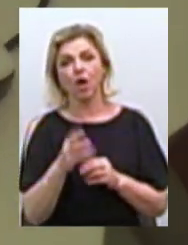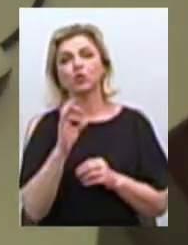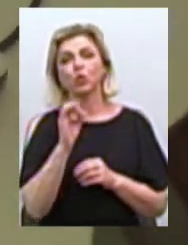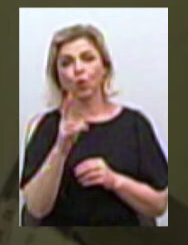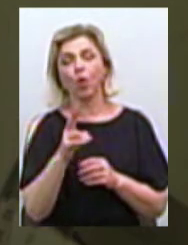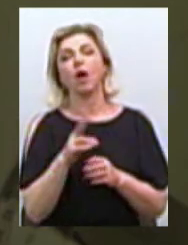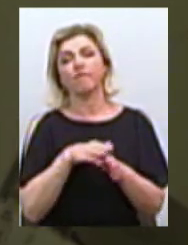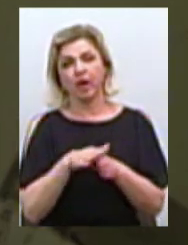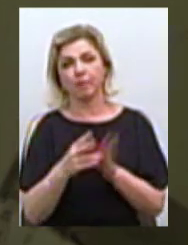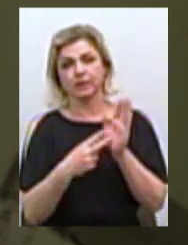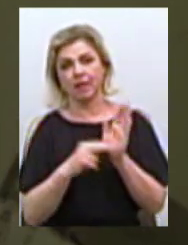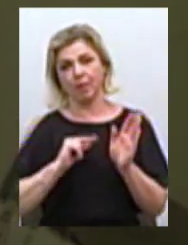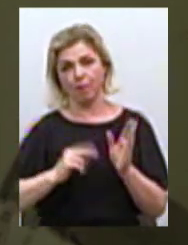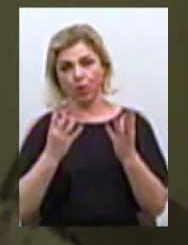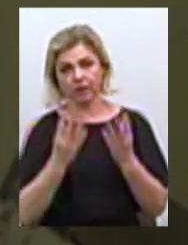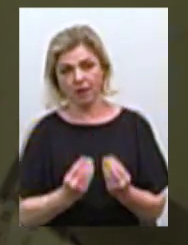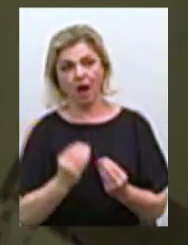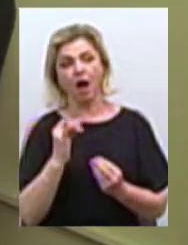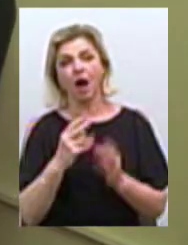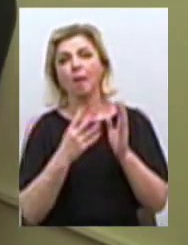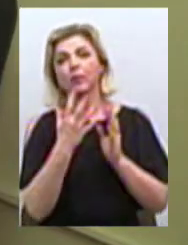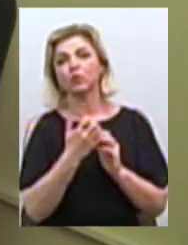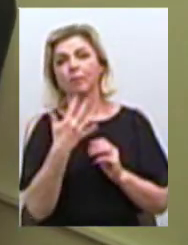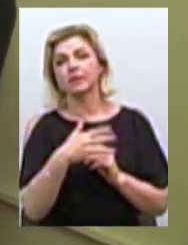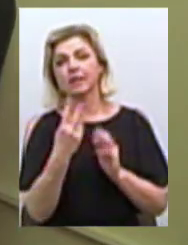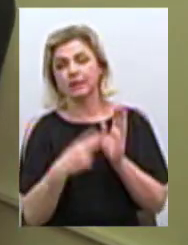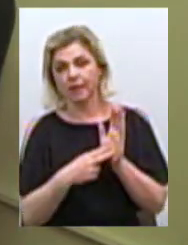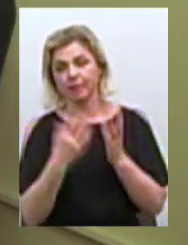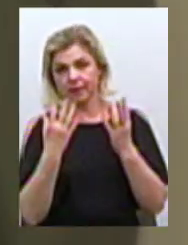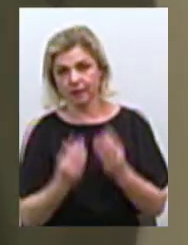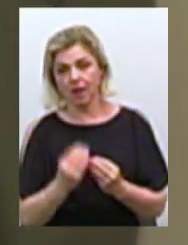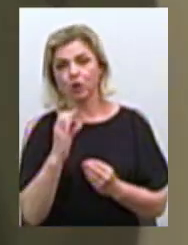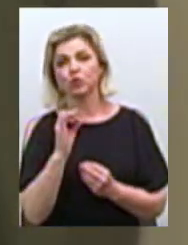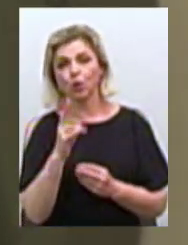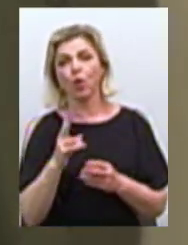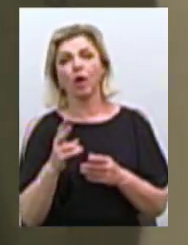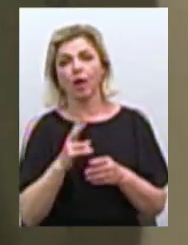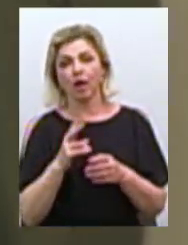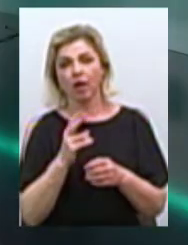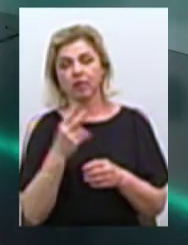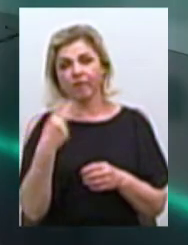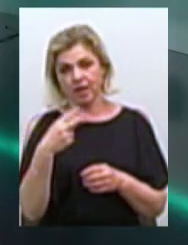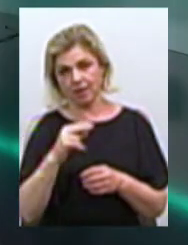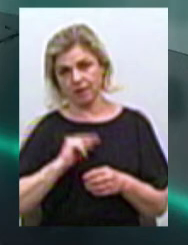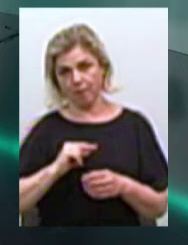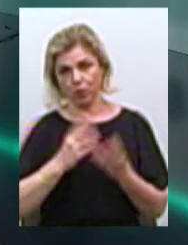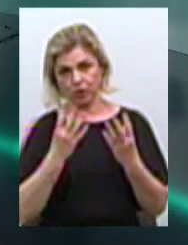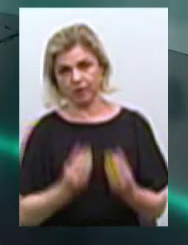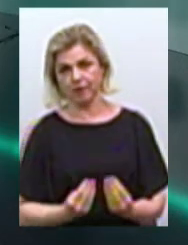Терміновий регламентований 557 гривень 32 копійки. Термін виготовлення 20 робочих днів.